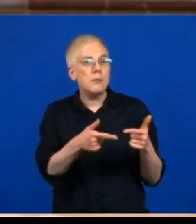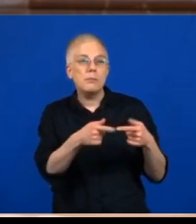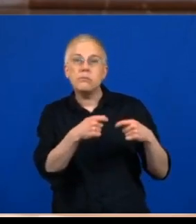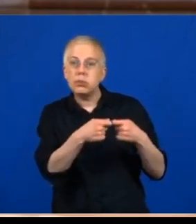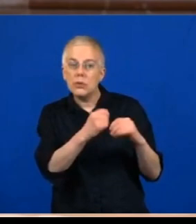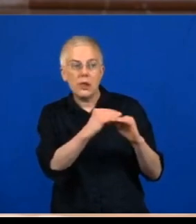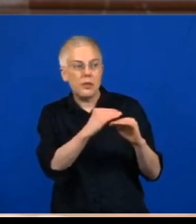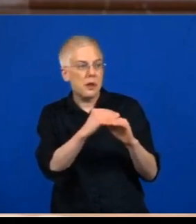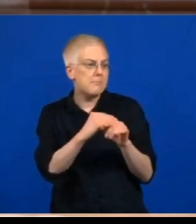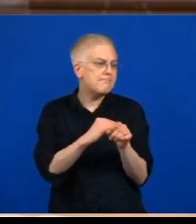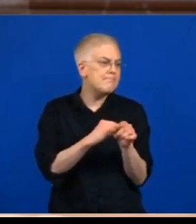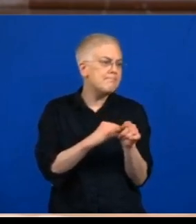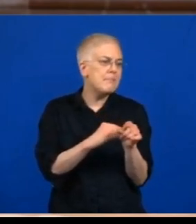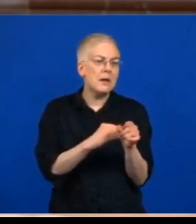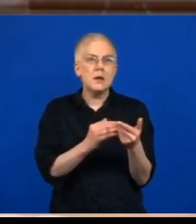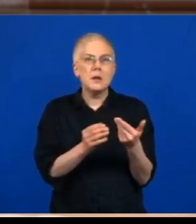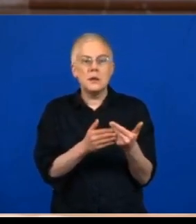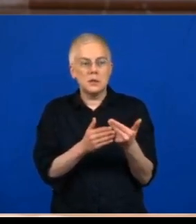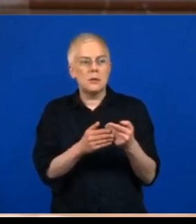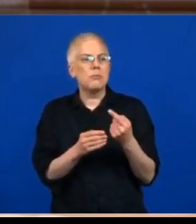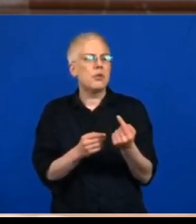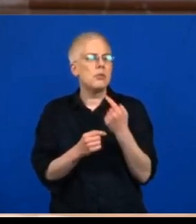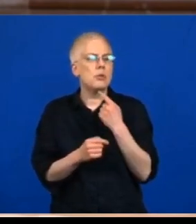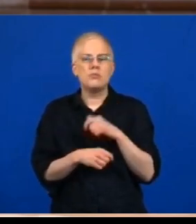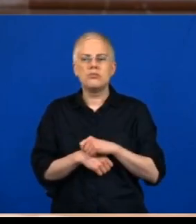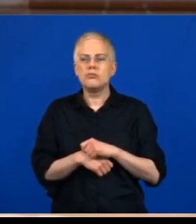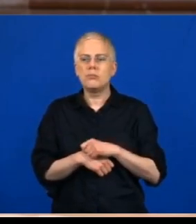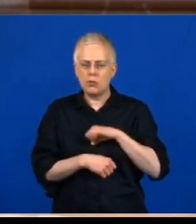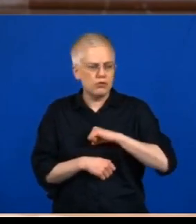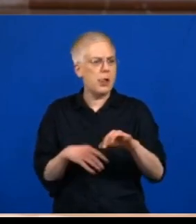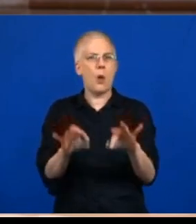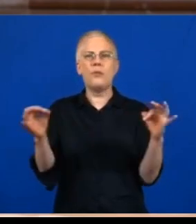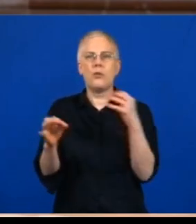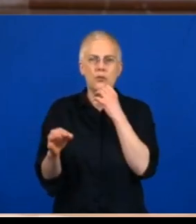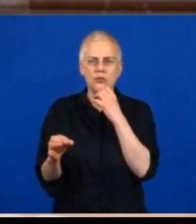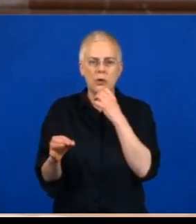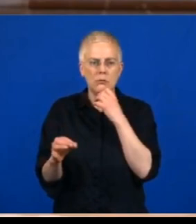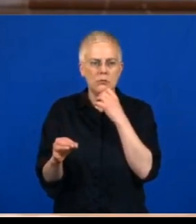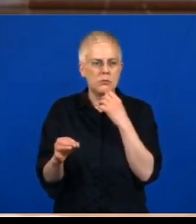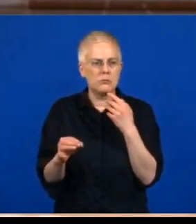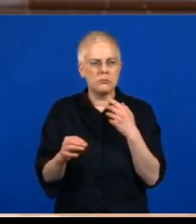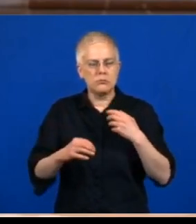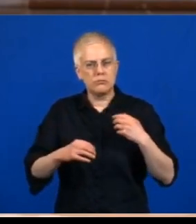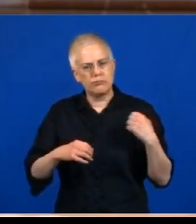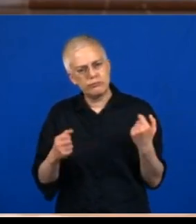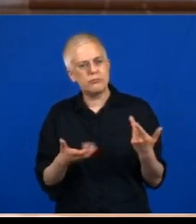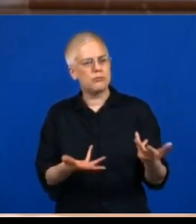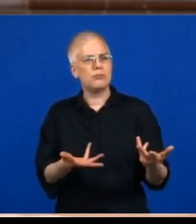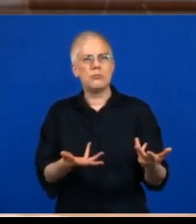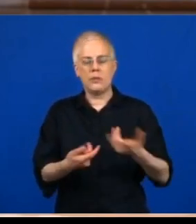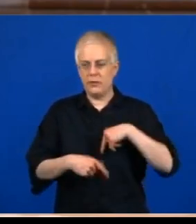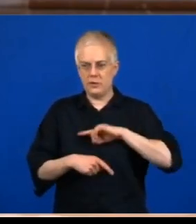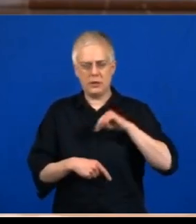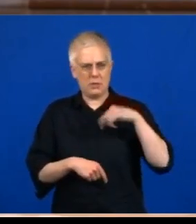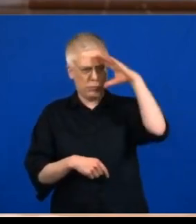schneller vorangehen in dem, was sie tun. Wir halten das hier in Hamburg